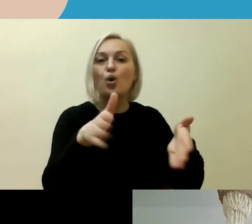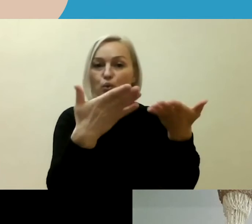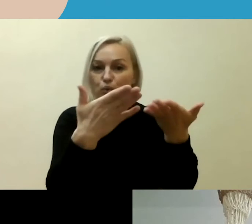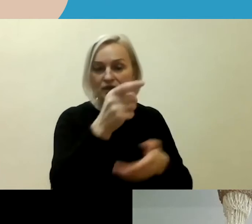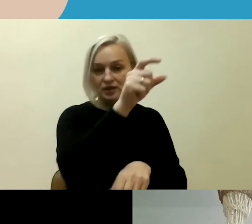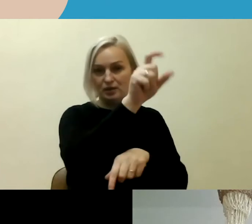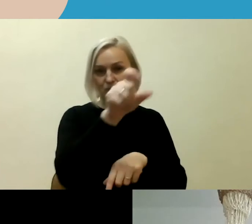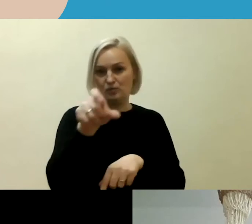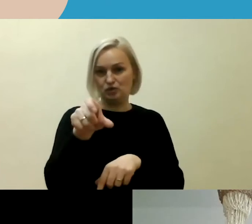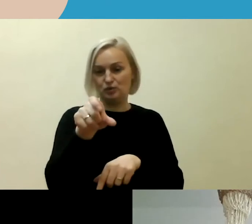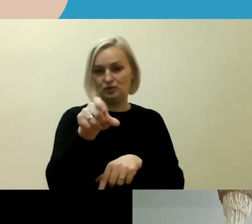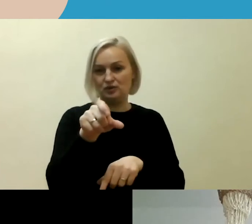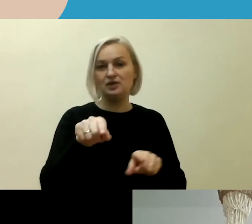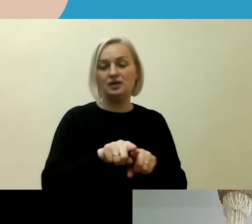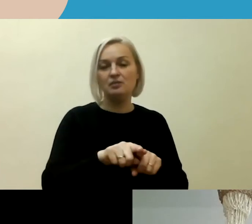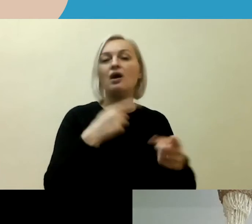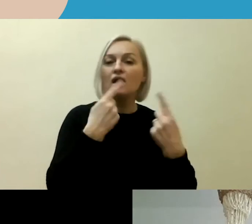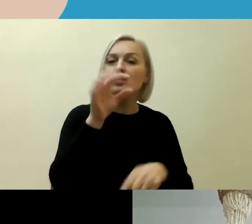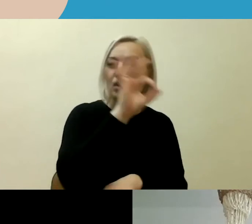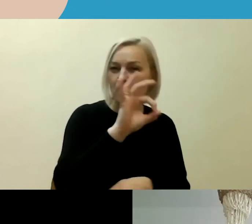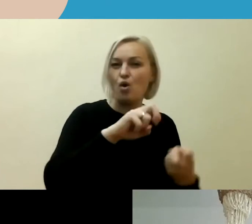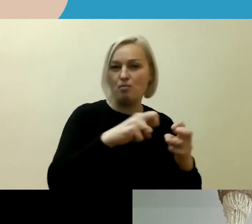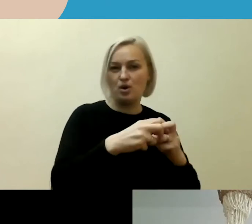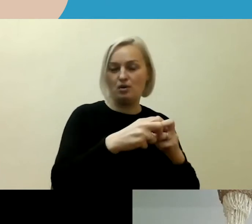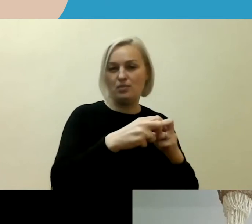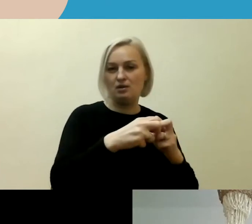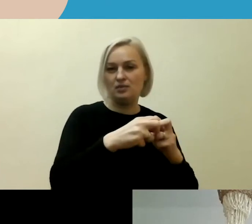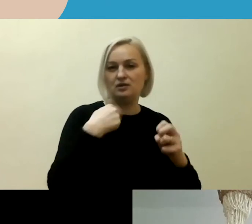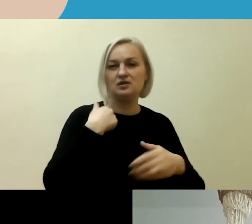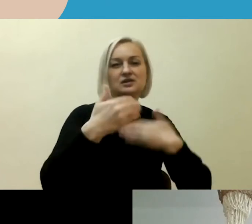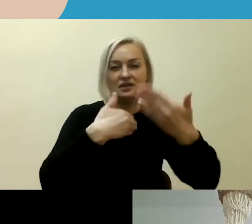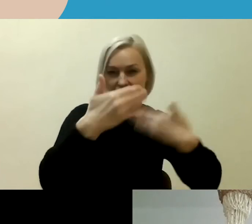apie ją kalbama ir tai yra be galo svarbu mums judant toliau.